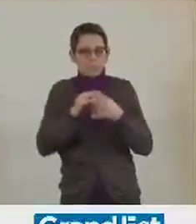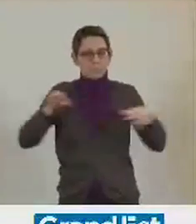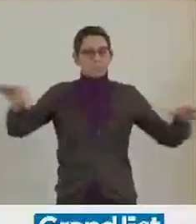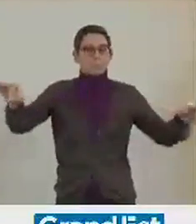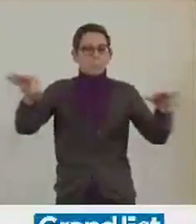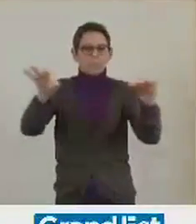Merci.